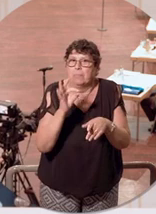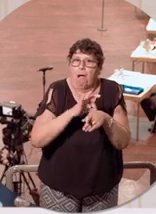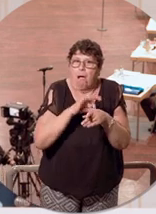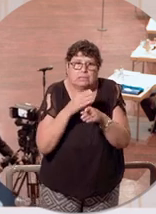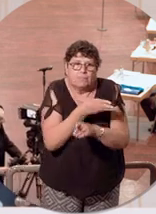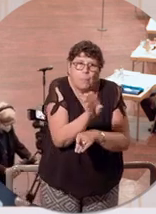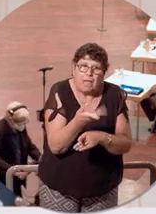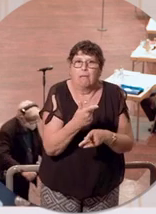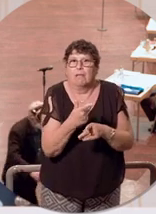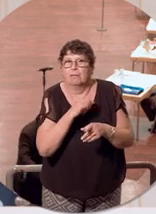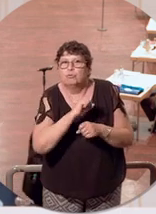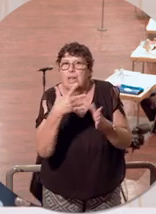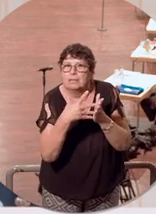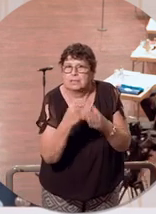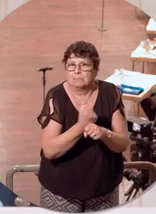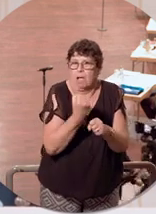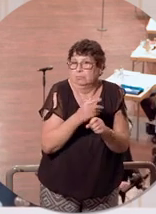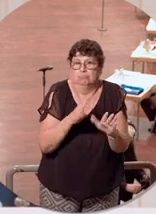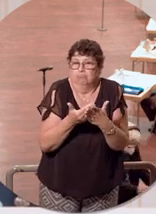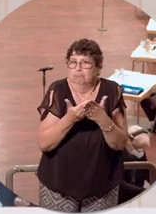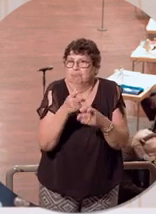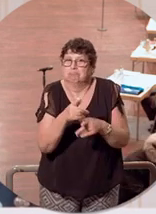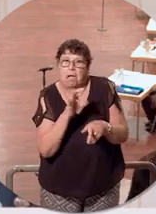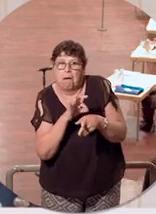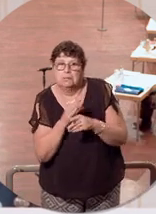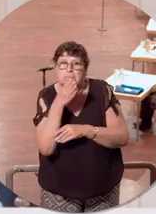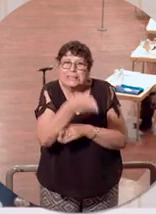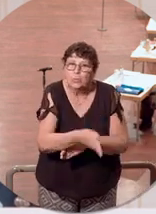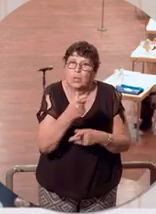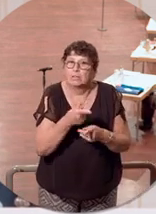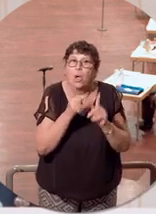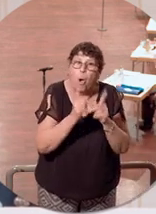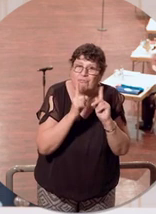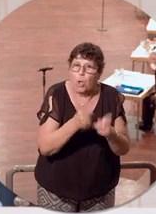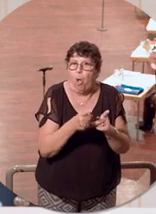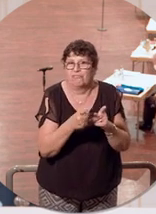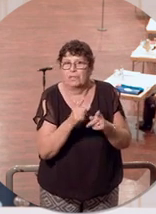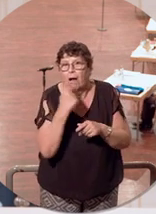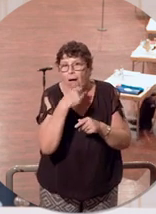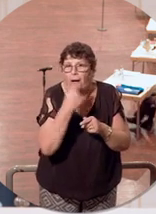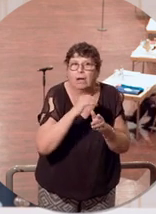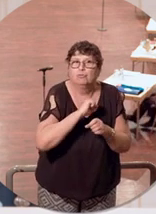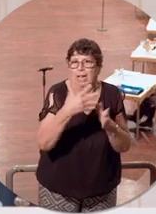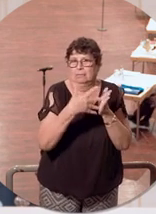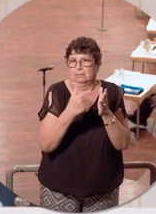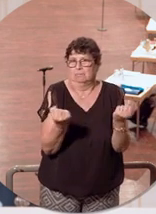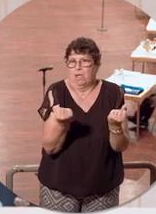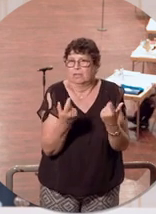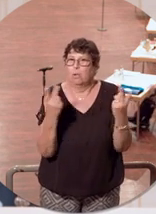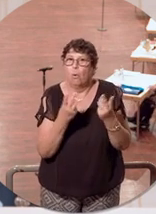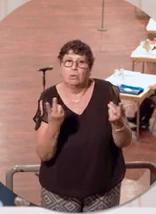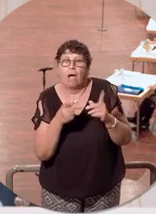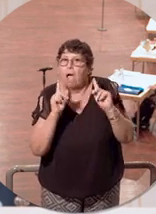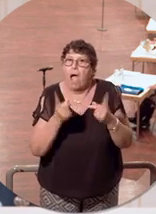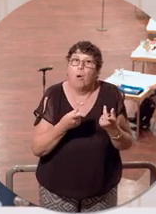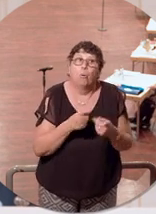geleistet werden. Sie wissen das, wenn sie zum Arzt gehen, wird eben ganz oft auch ein Schnelltest gemacht oder man kann es auch eben